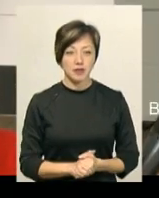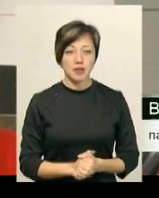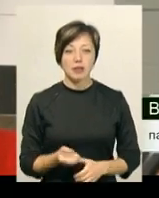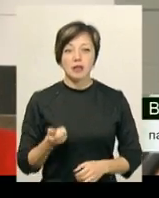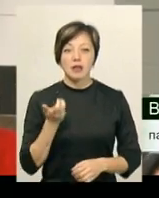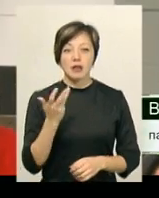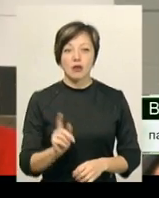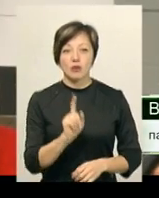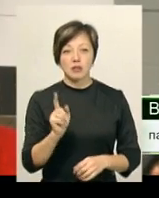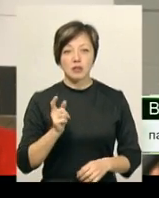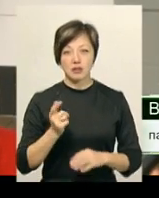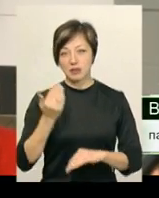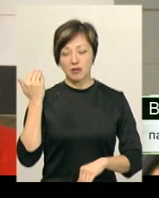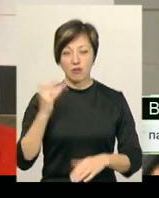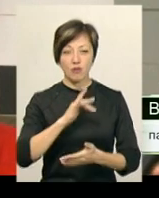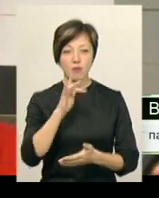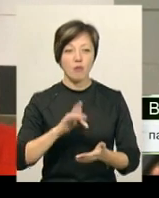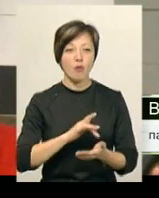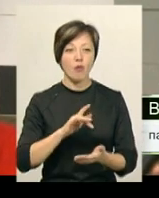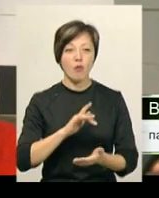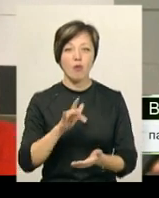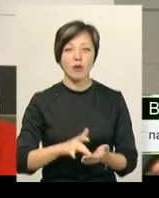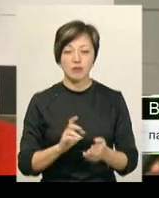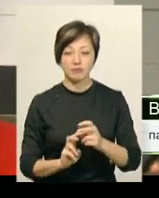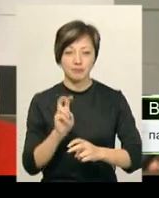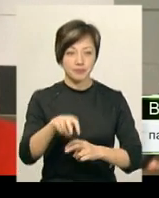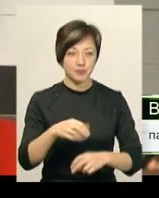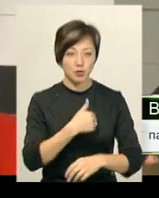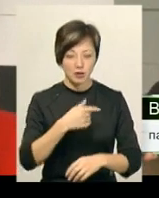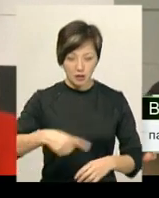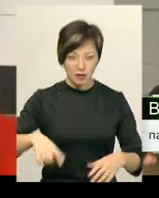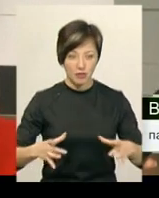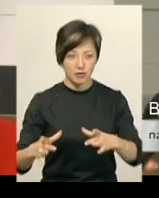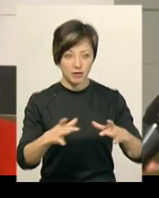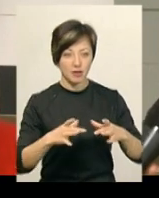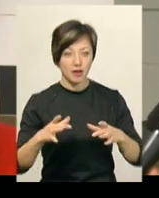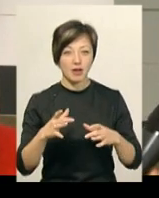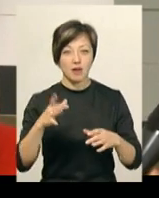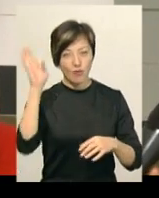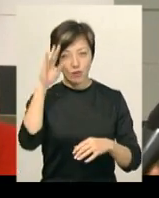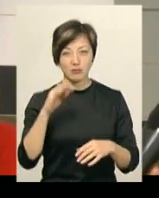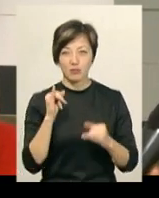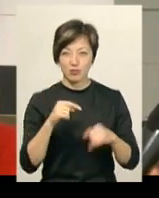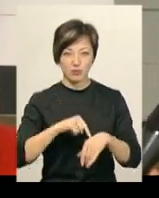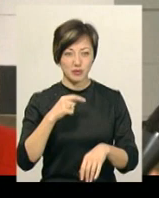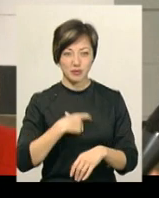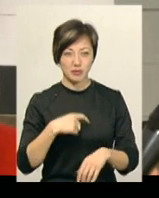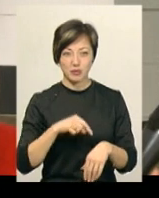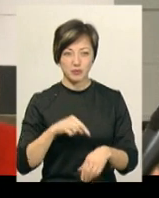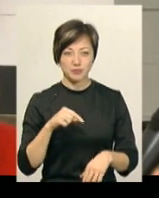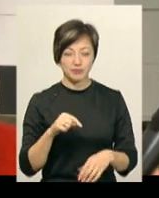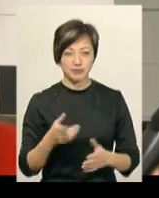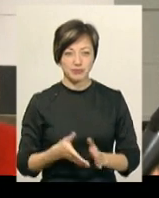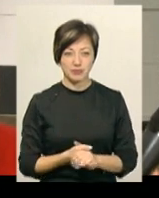я в місті тут перескакував, у лодецького міру. Як ви себе зараз вже почуваєте? Погано, чую, що.